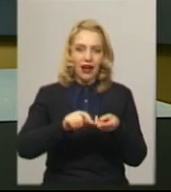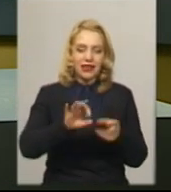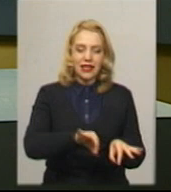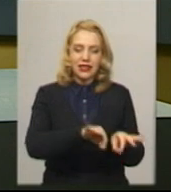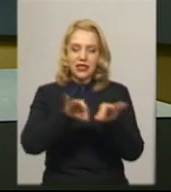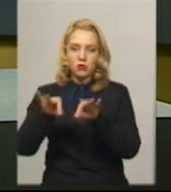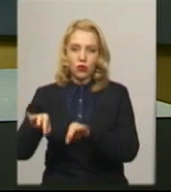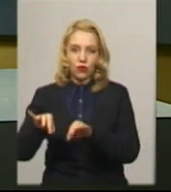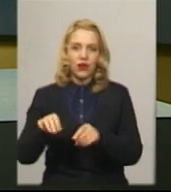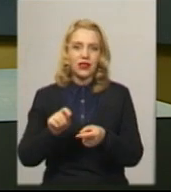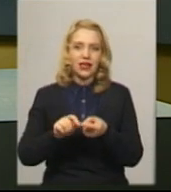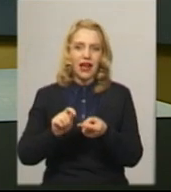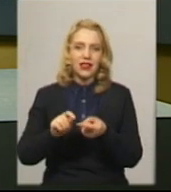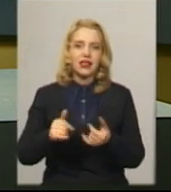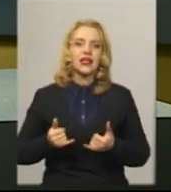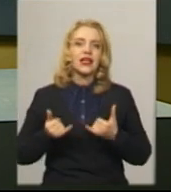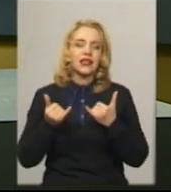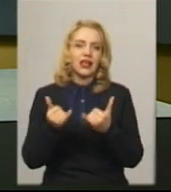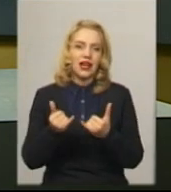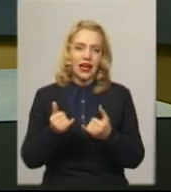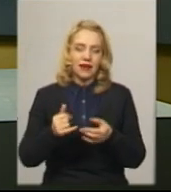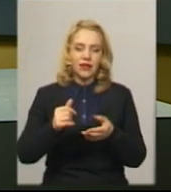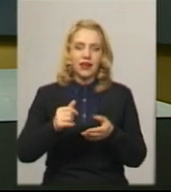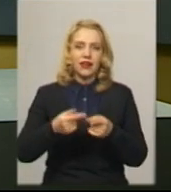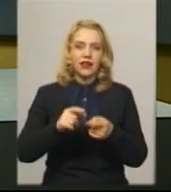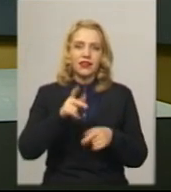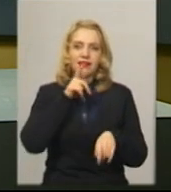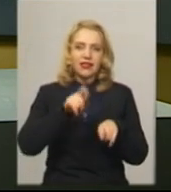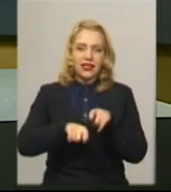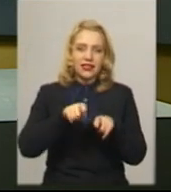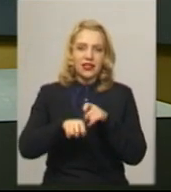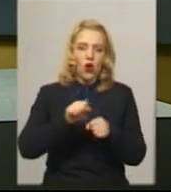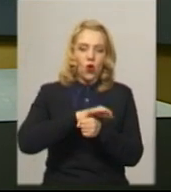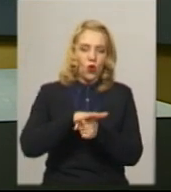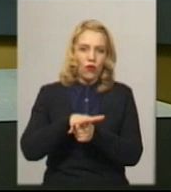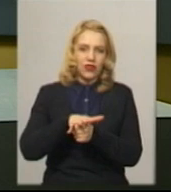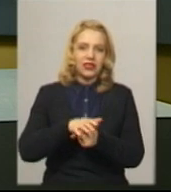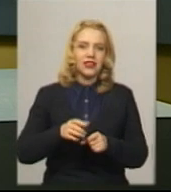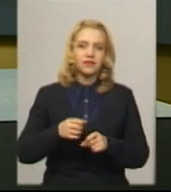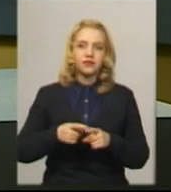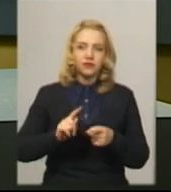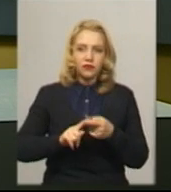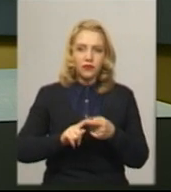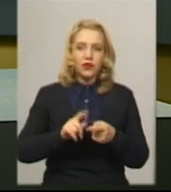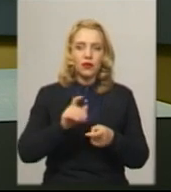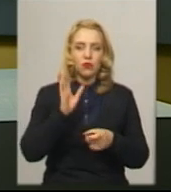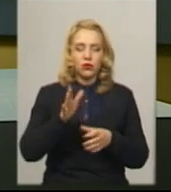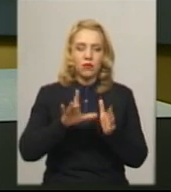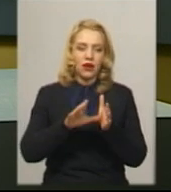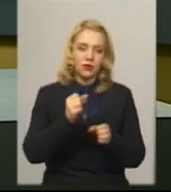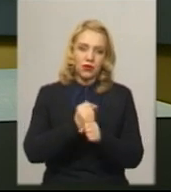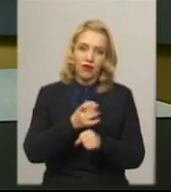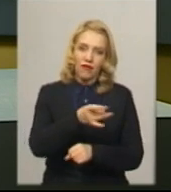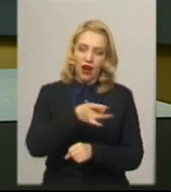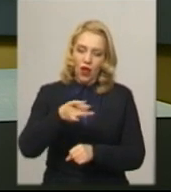біоматеріалу для аналізу на ампліфікаторі із визначення COVID-19. Бригади працюватимуть у районах та